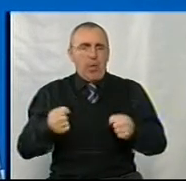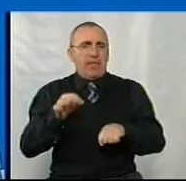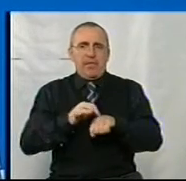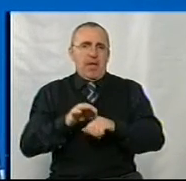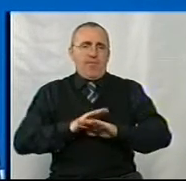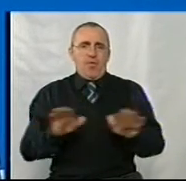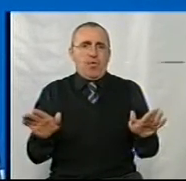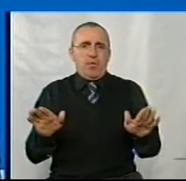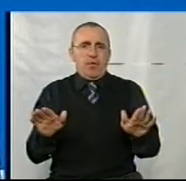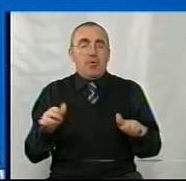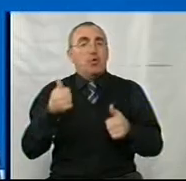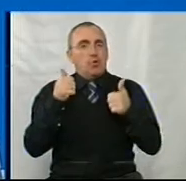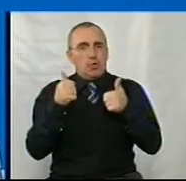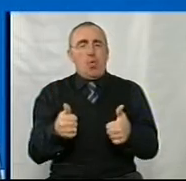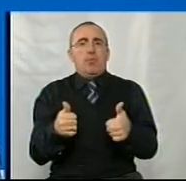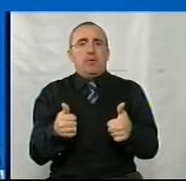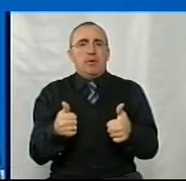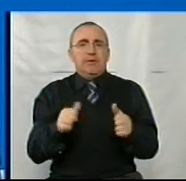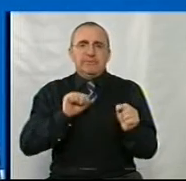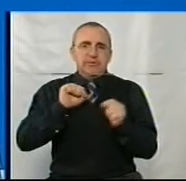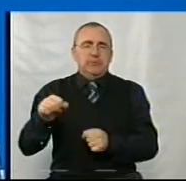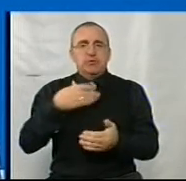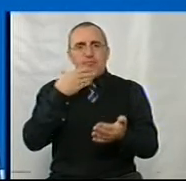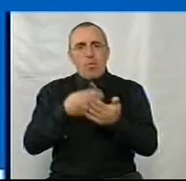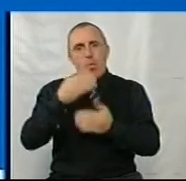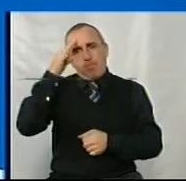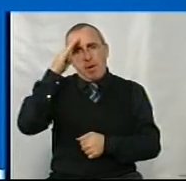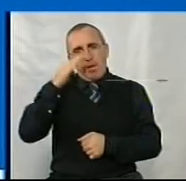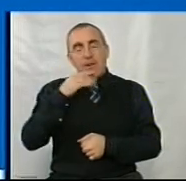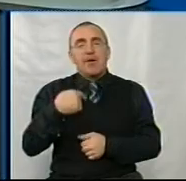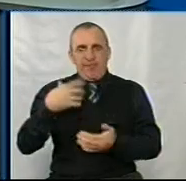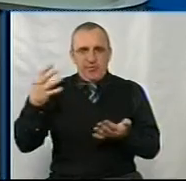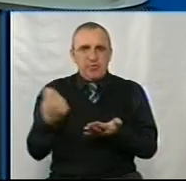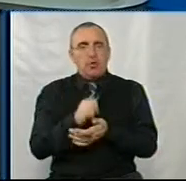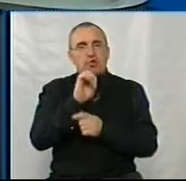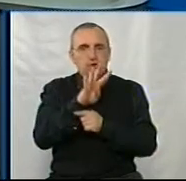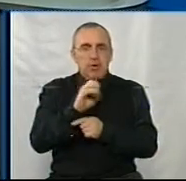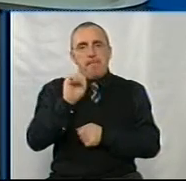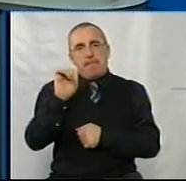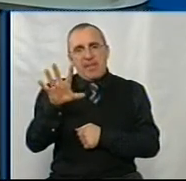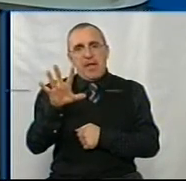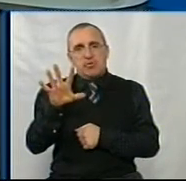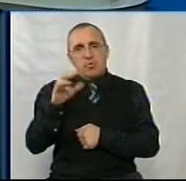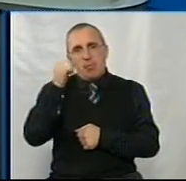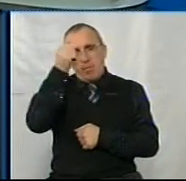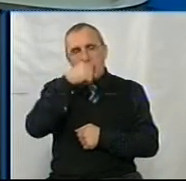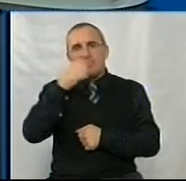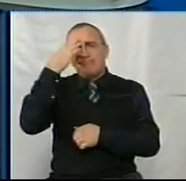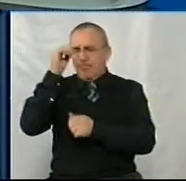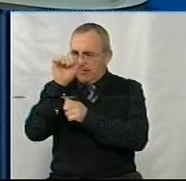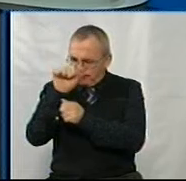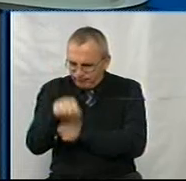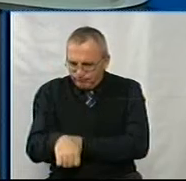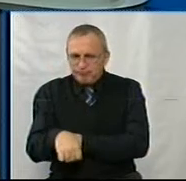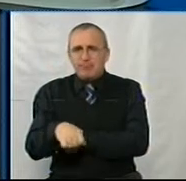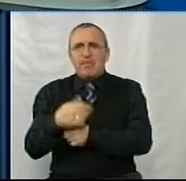і добре захищали свою батьківщину. Що нам їм вдалося 14 та 15 роки? Низько вам кланююсь,